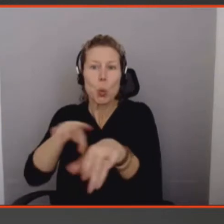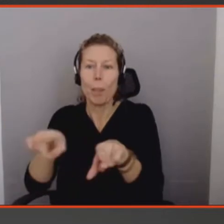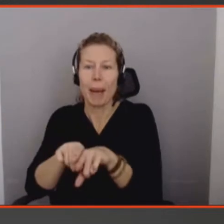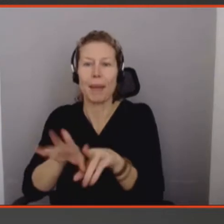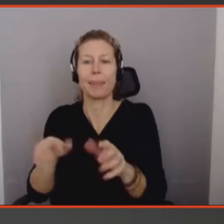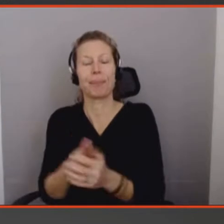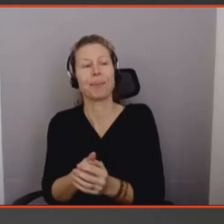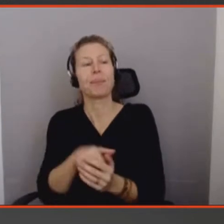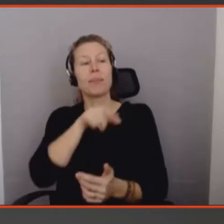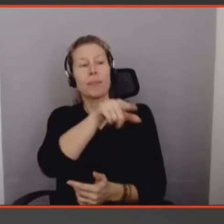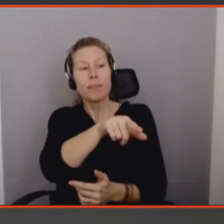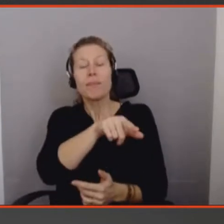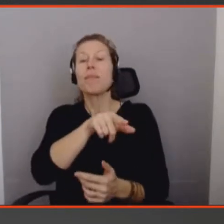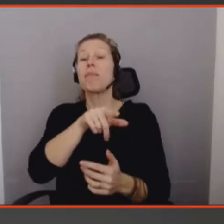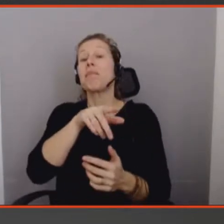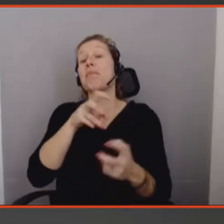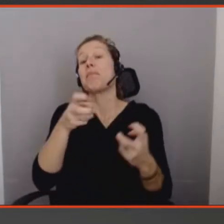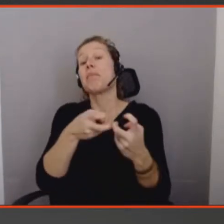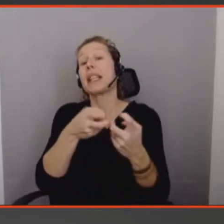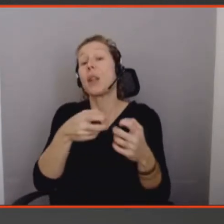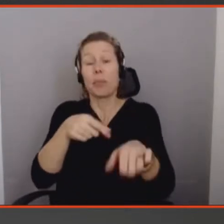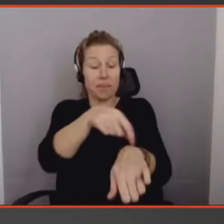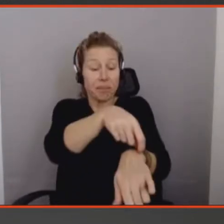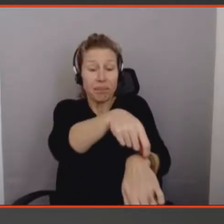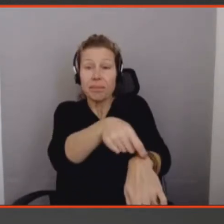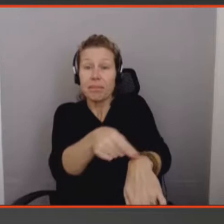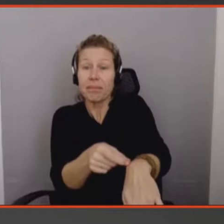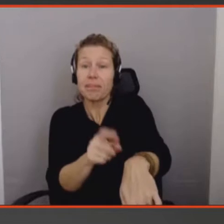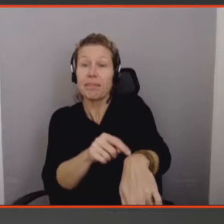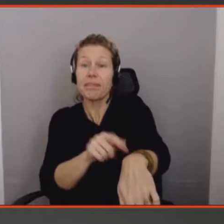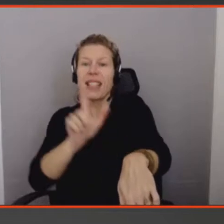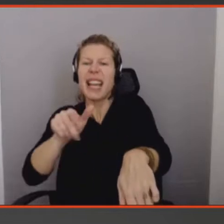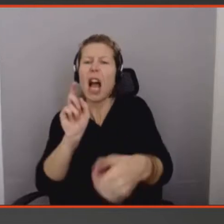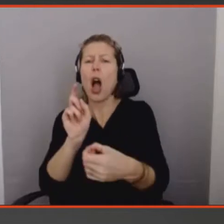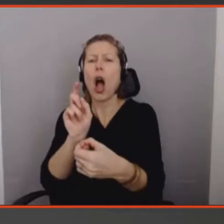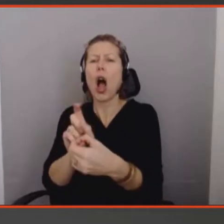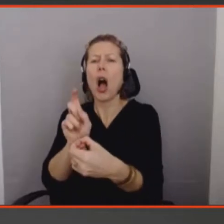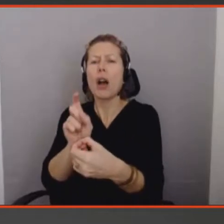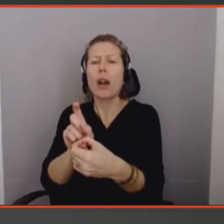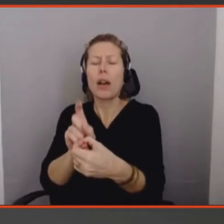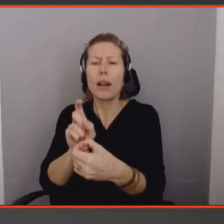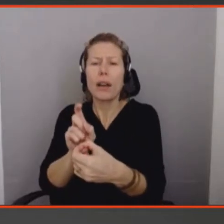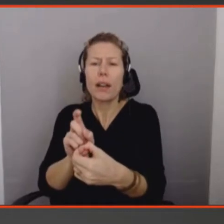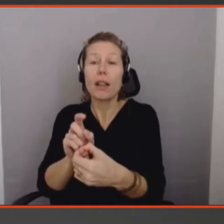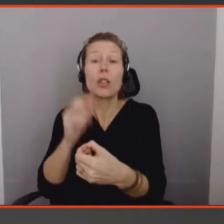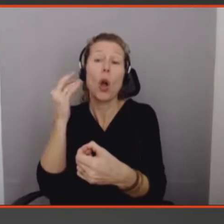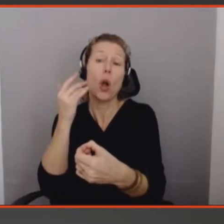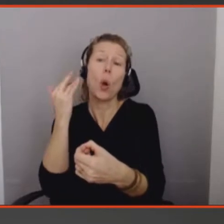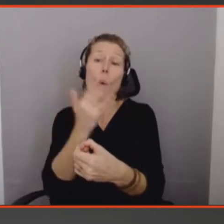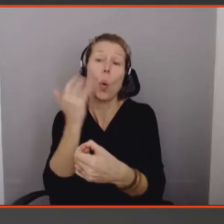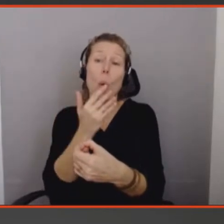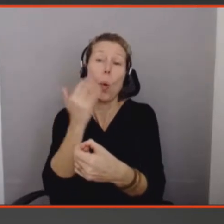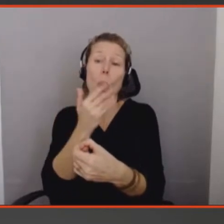face avant du bijou, vous avez de l'encre thermochromique. C'est-à-dire que si vous frottez avec votre doigt, au moment où l'encre chauffe, elle va